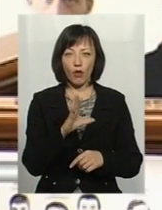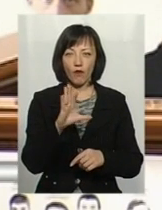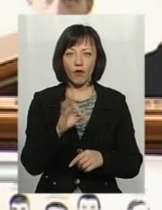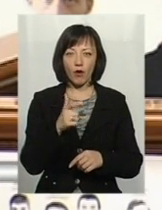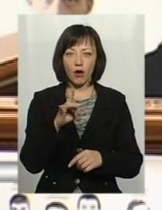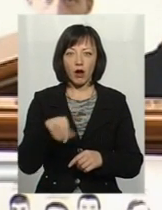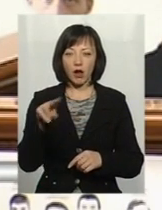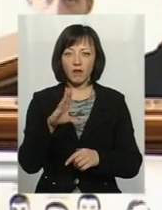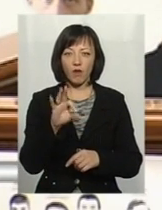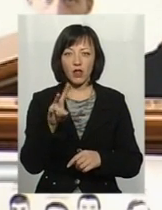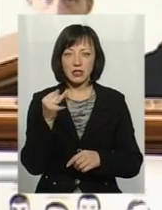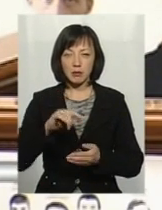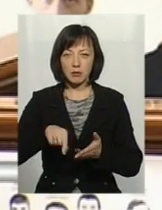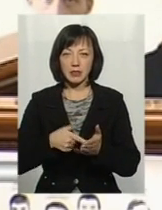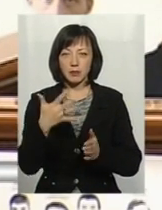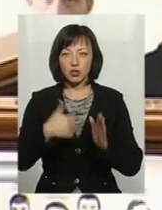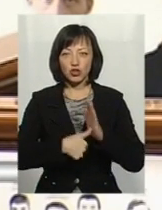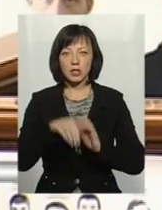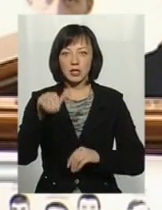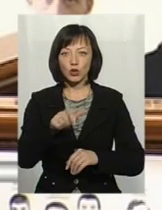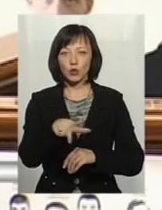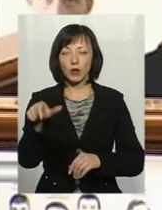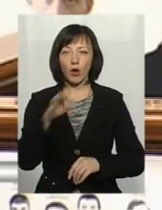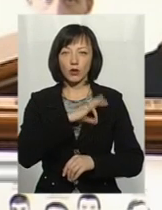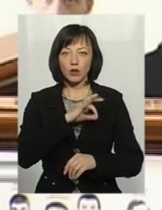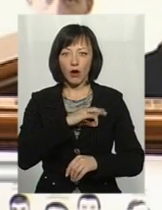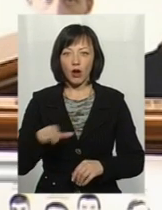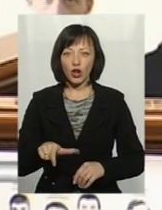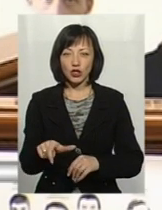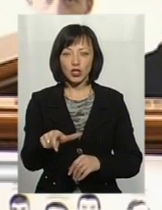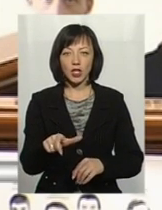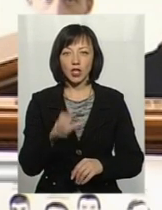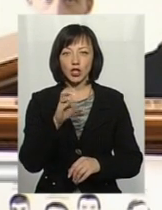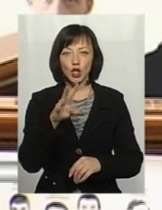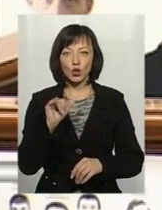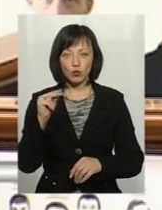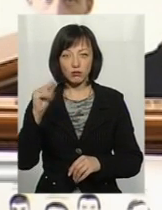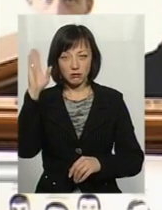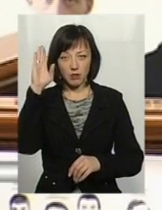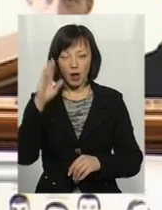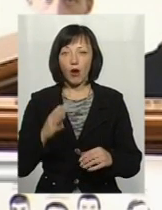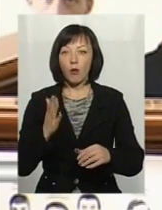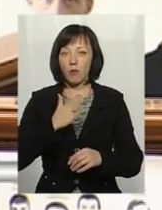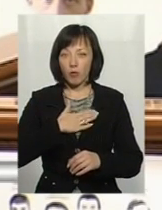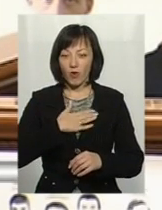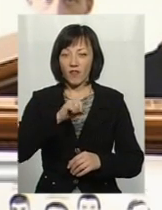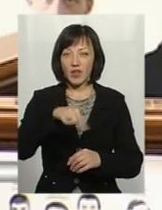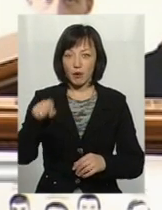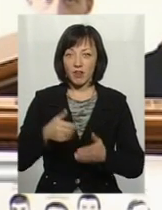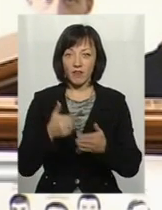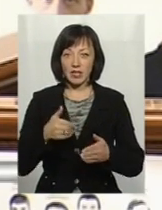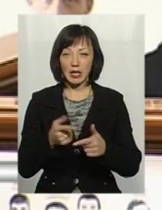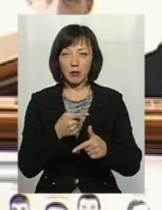тисяч людей також користуються водою з річкої Случ. Мною ставились очевидні вимоги від імені людей.